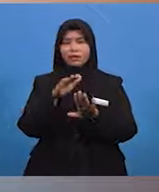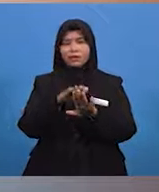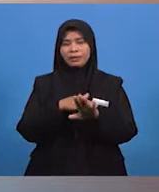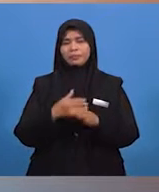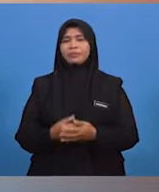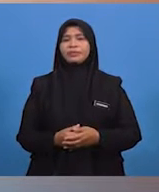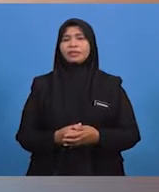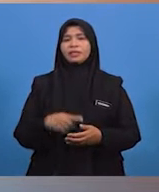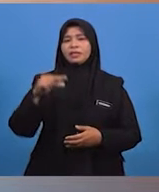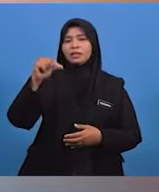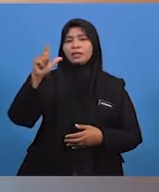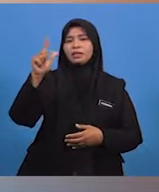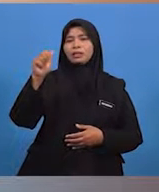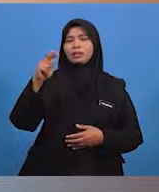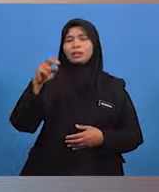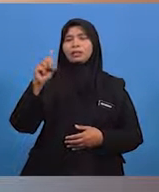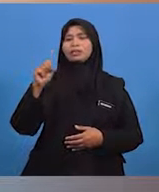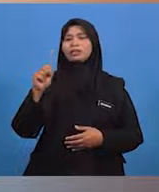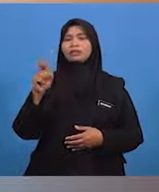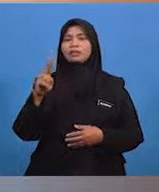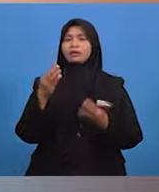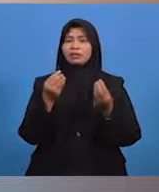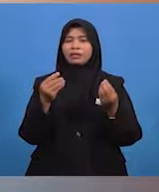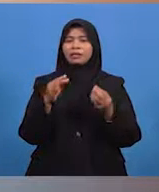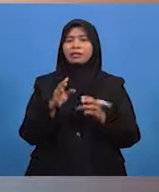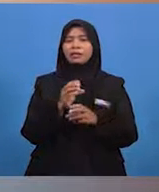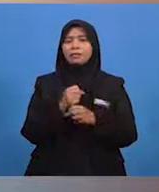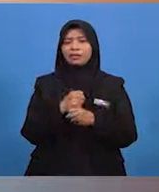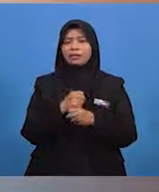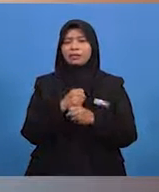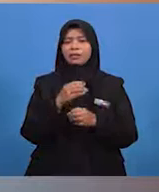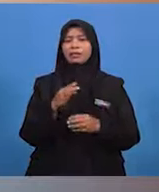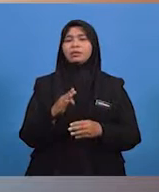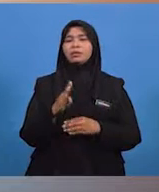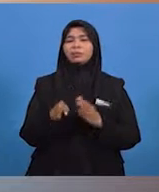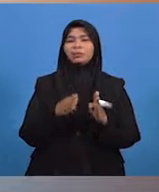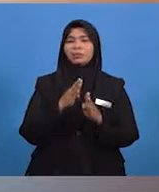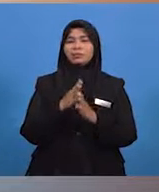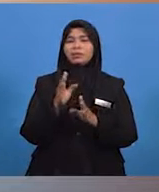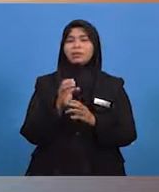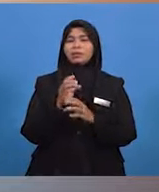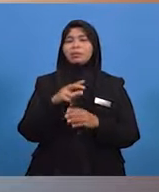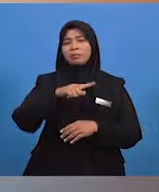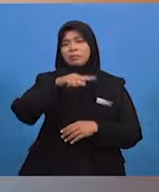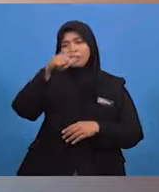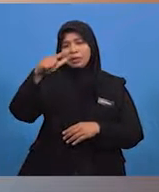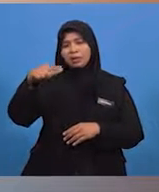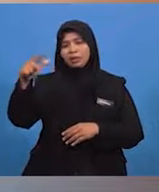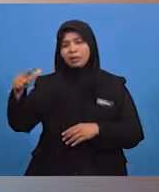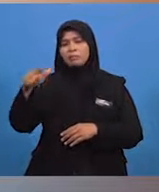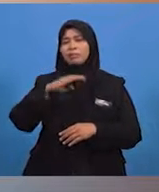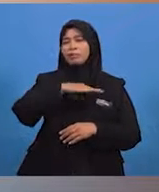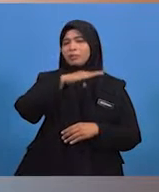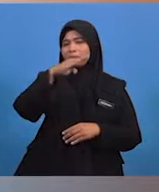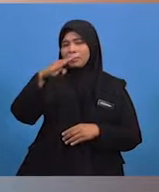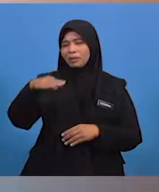Kelangsar tanah membentukkan cerun yang berlekuk dan berbonggol seperti yang anda lihat dalam